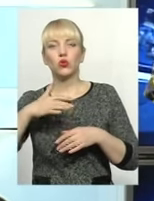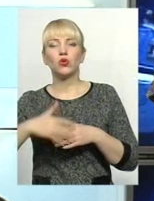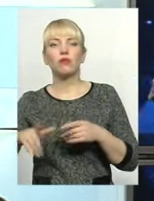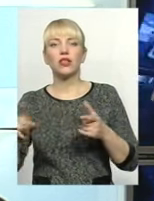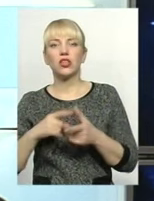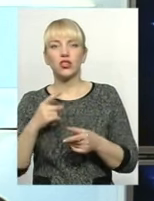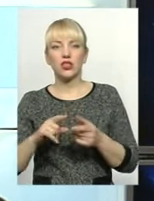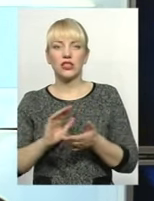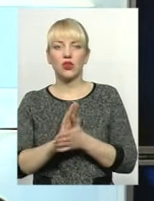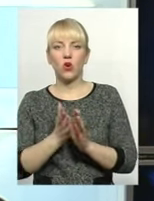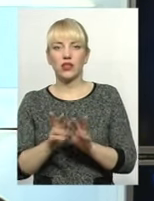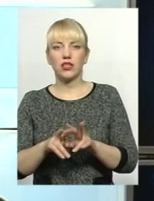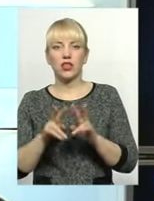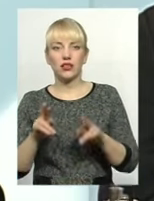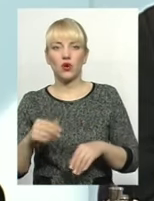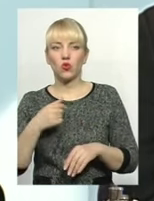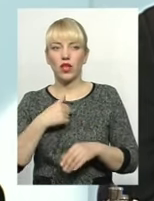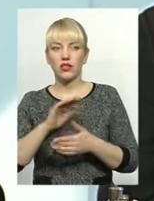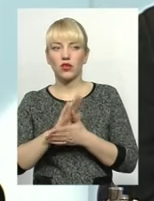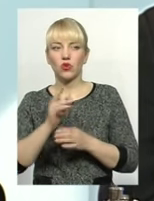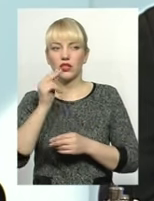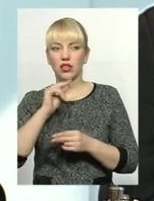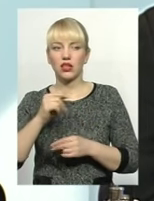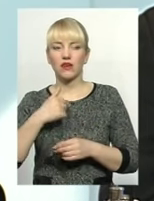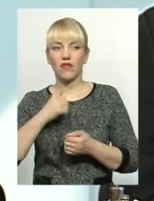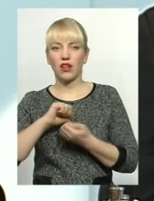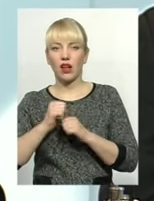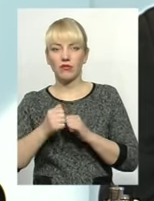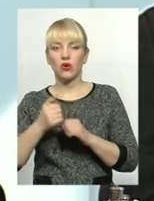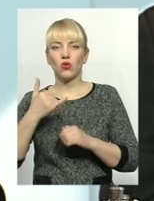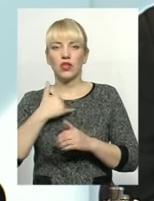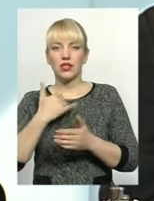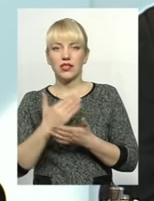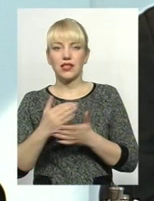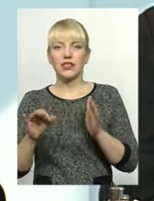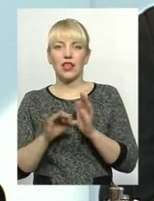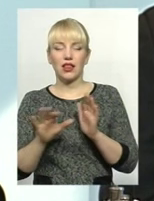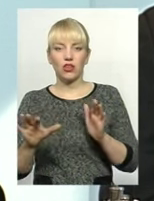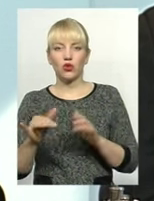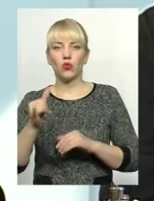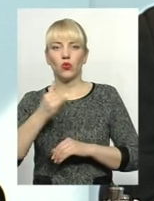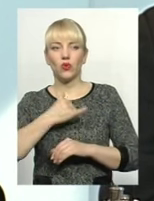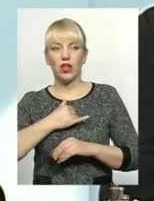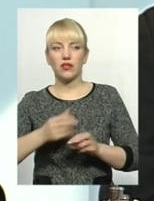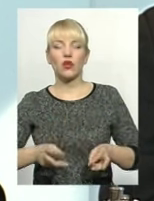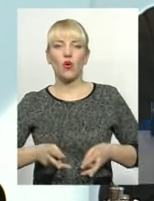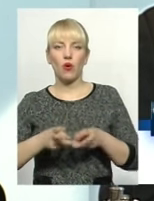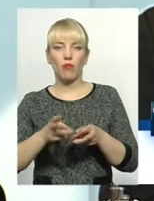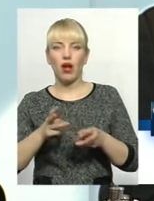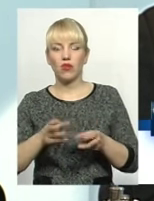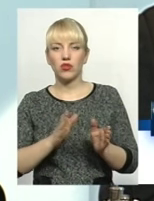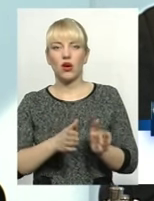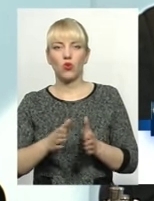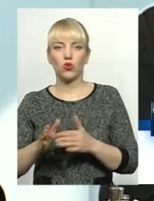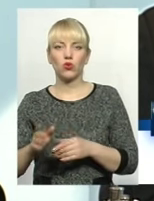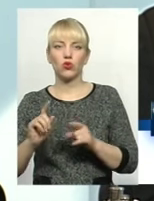така сама? Ви ставлені рахунки борги? ситуація краща в каменці. Ми маємо електроенергію, у нас опалюється гуртожиток,